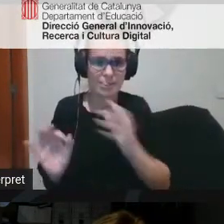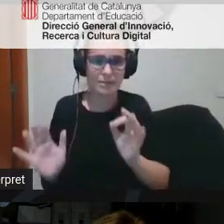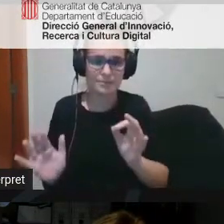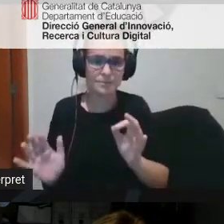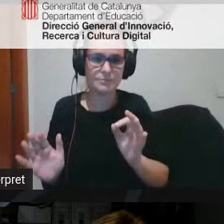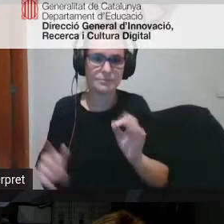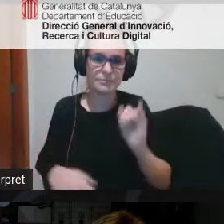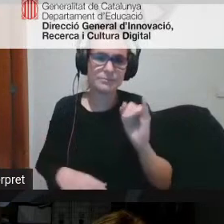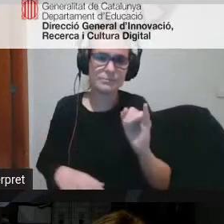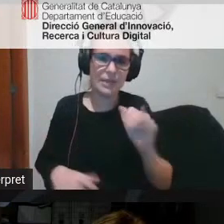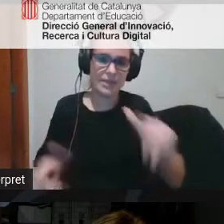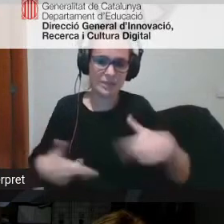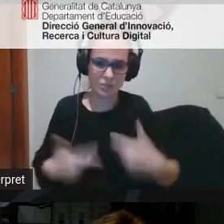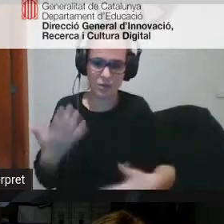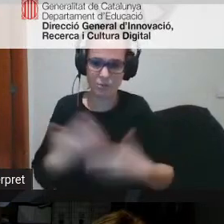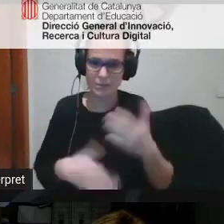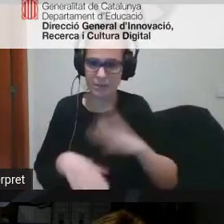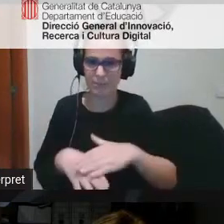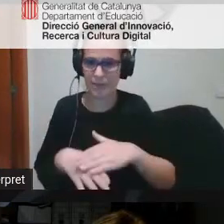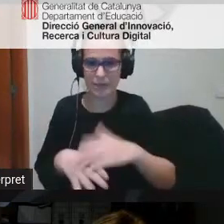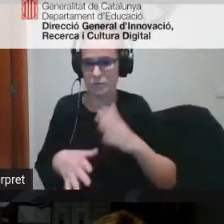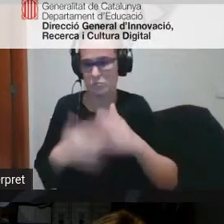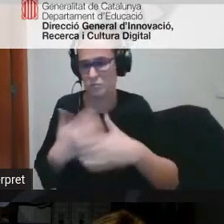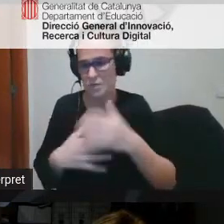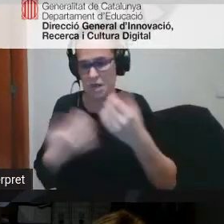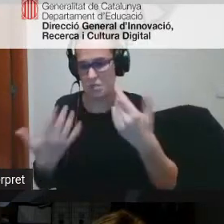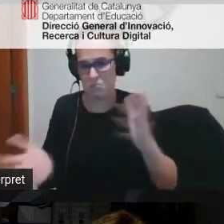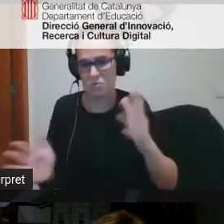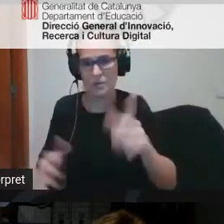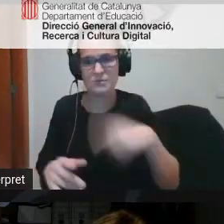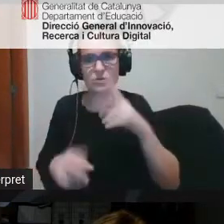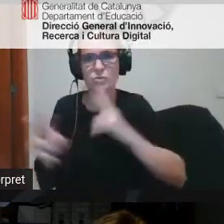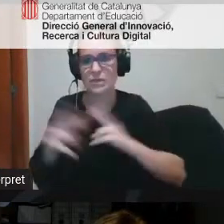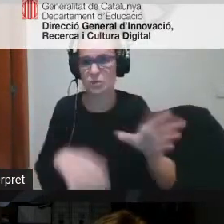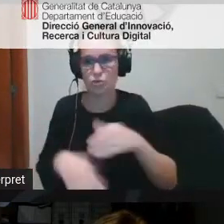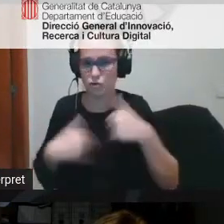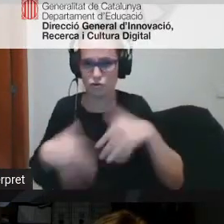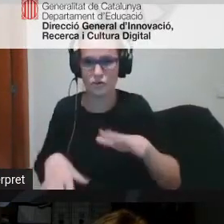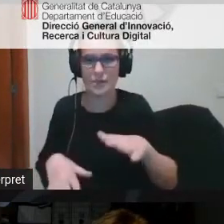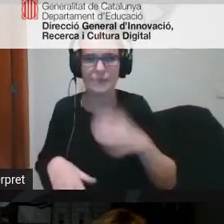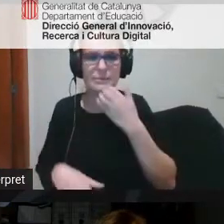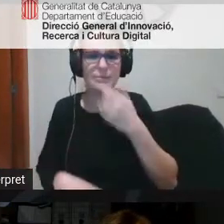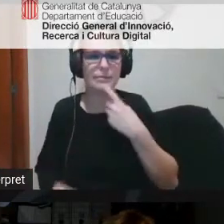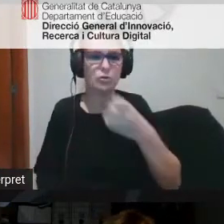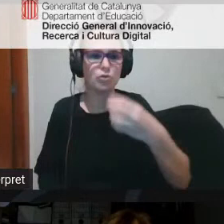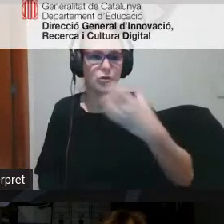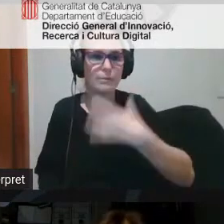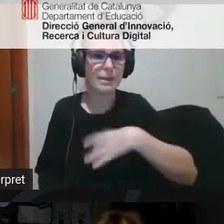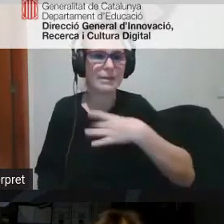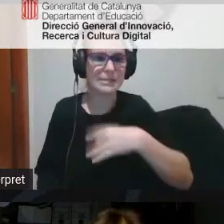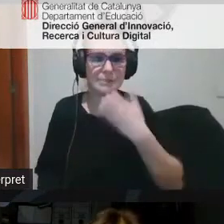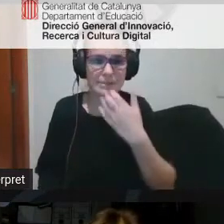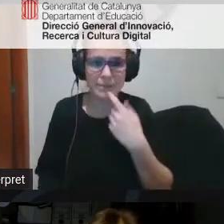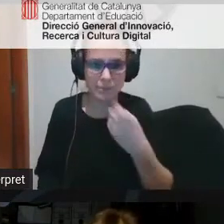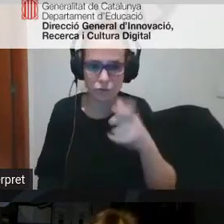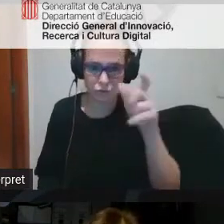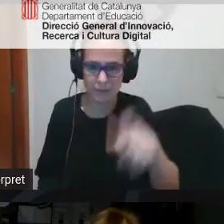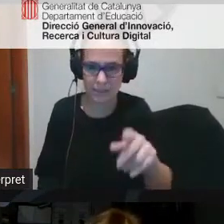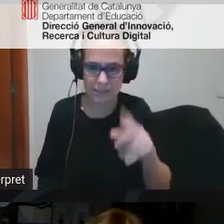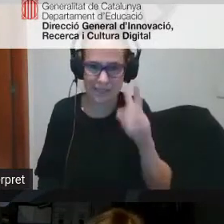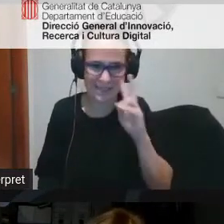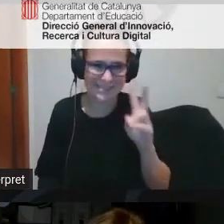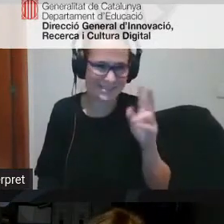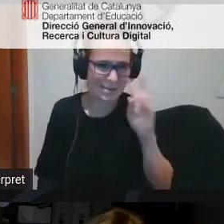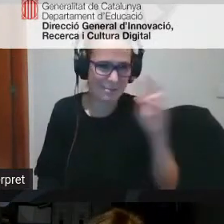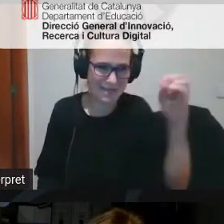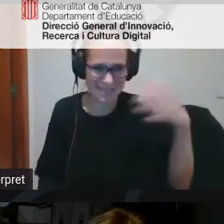i deixeu-me començar per començar a vos després entre vosaltres ho contesteu tots amb la Mercè que ho tinc aquí vine a vista aquí il·luminada